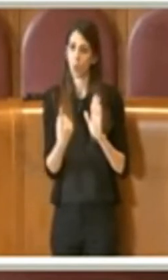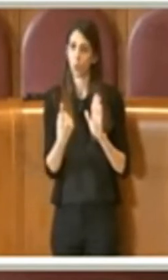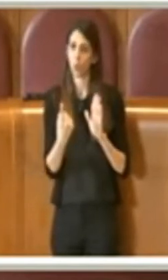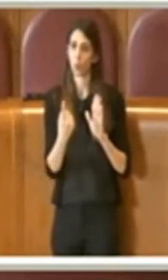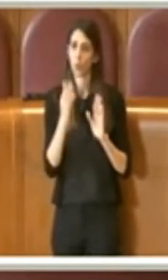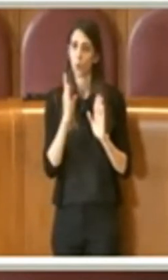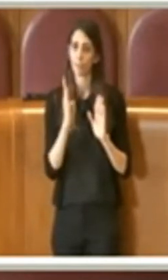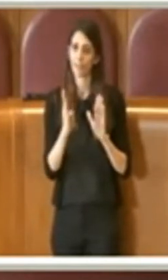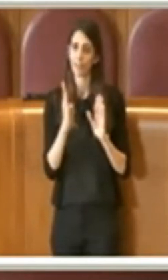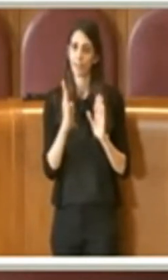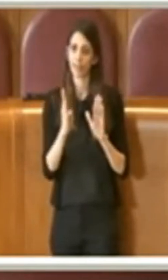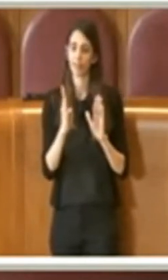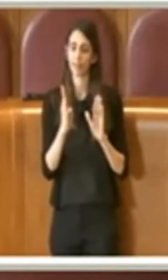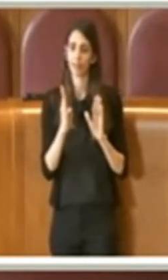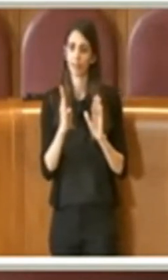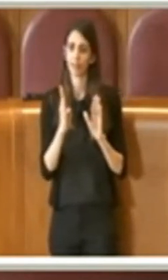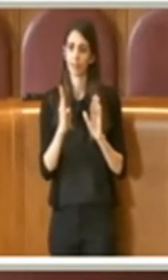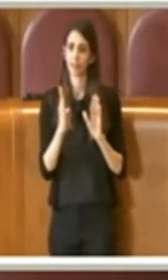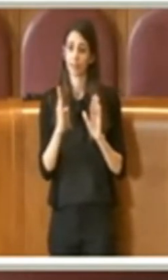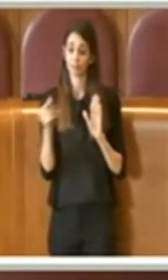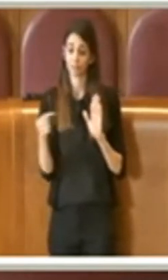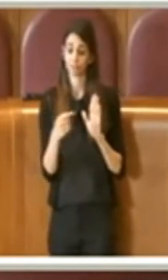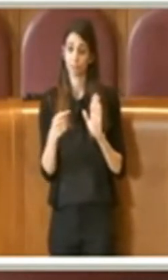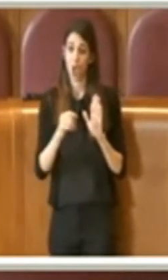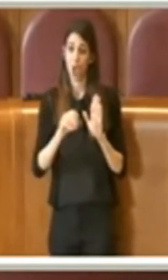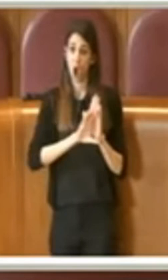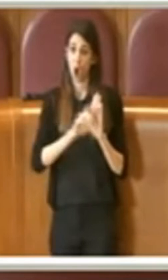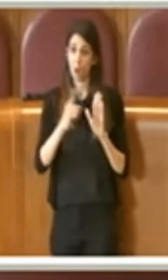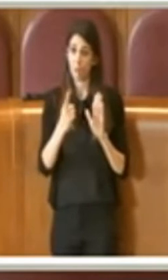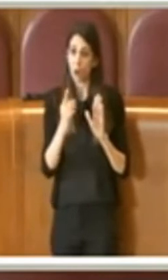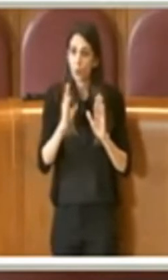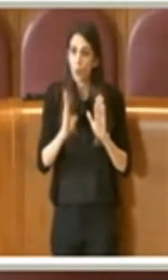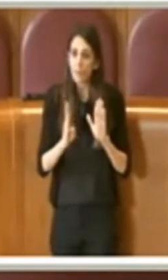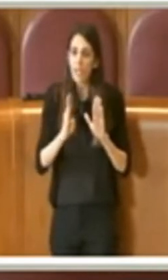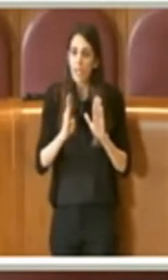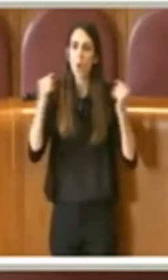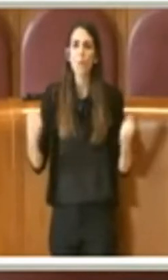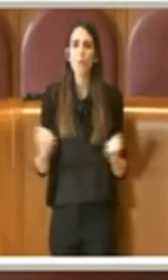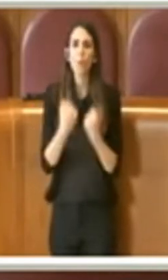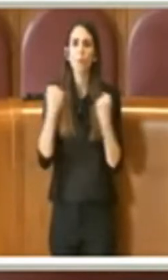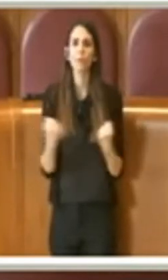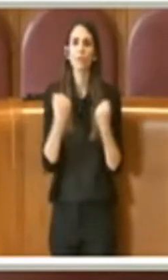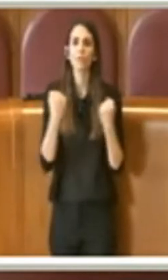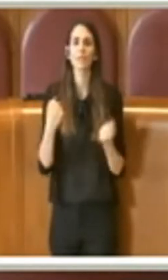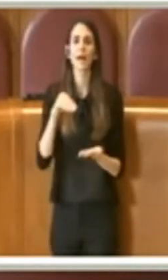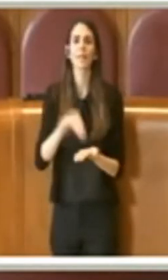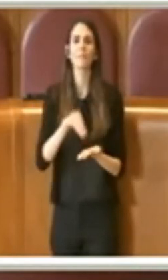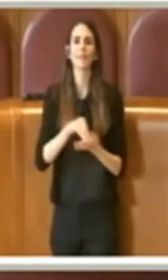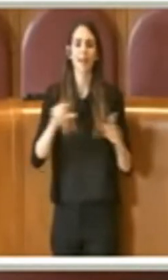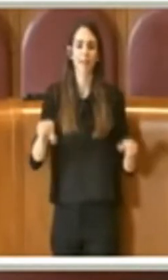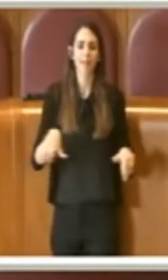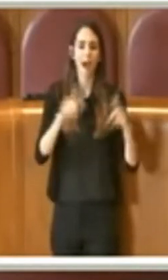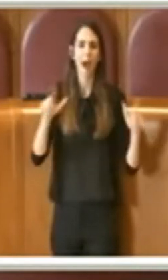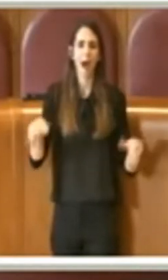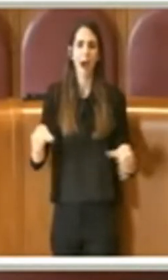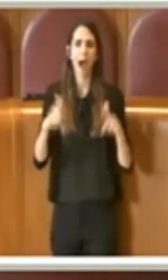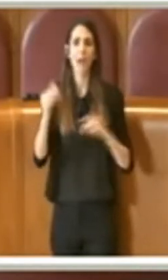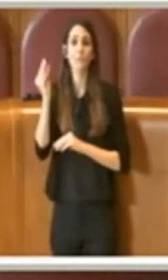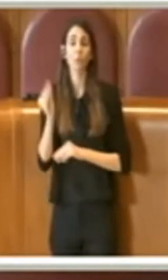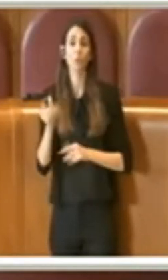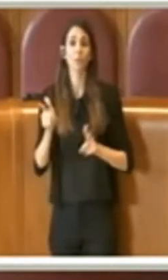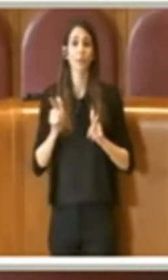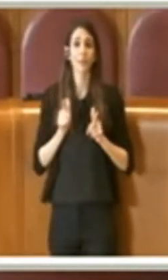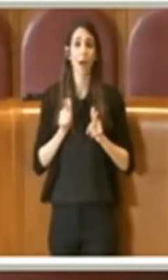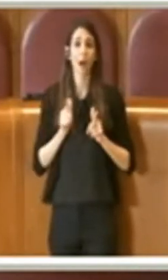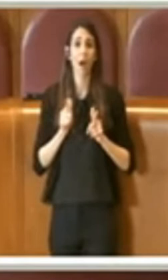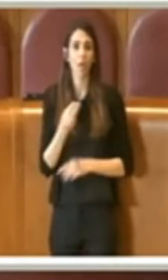è indicato pubblicizzare la presenza di alberi monumentali di notevole interesse pubblico